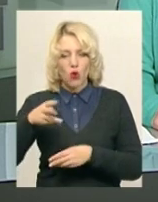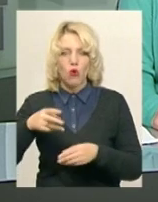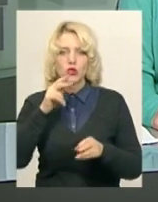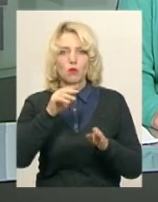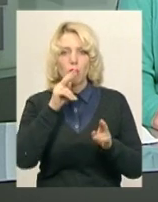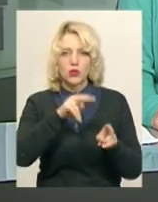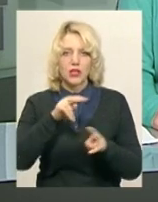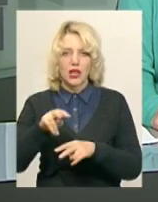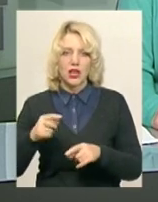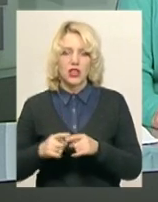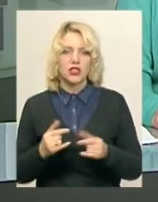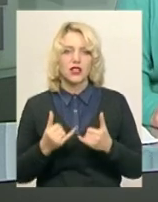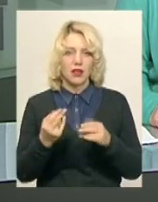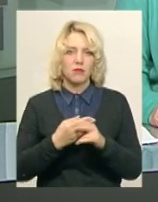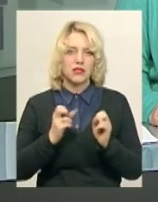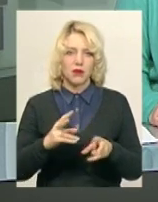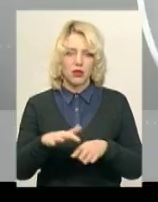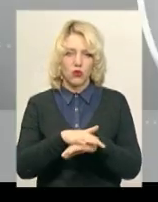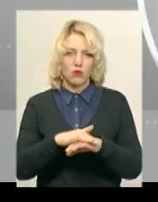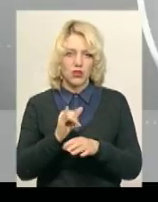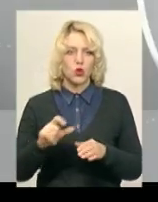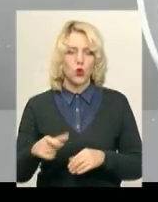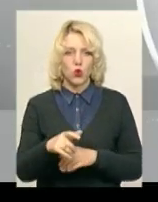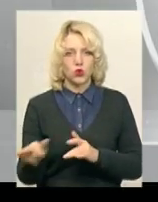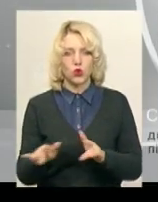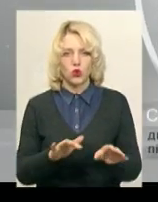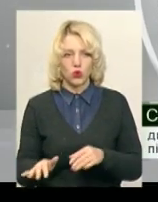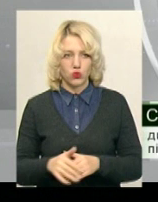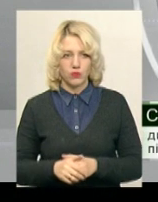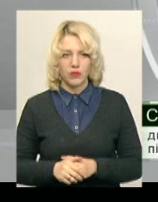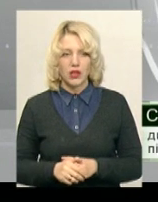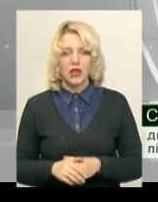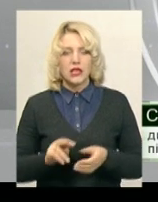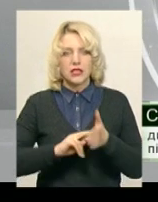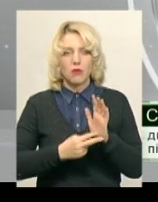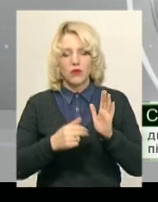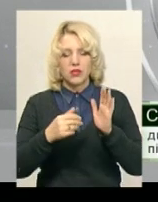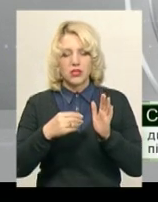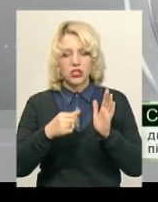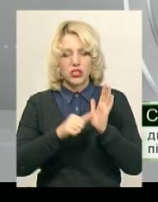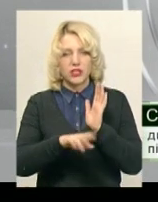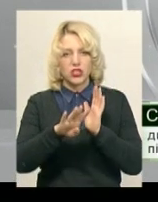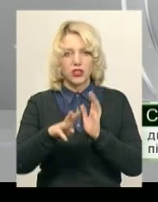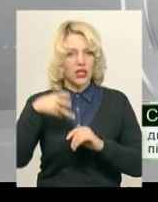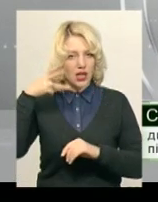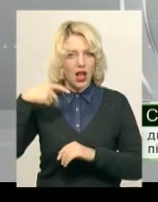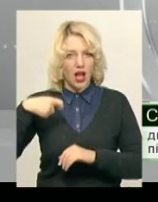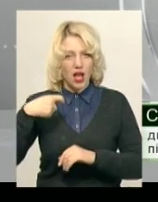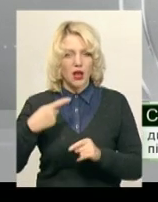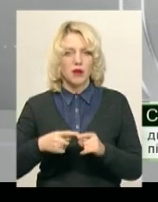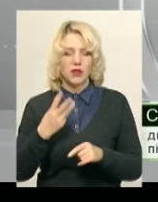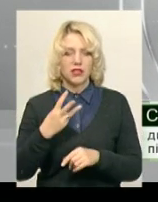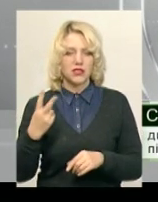громадськості та дорожнього руху. Ми запланували 64 камери, 32 в них буде